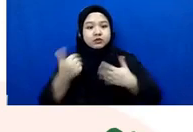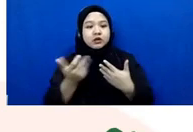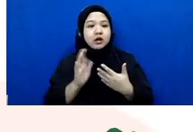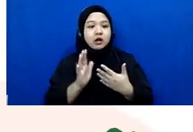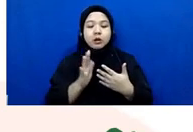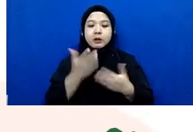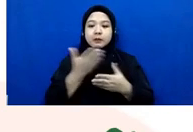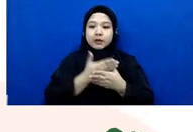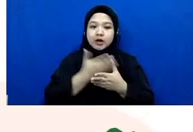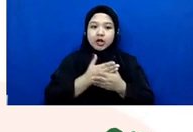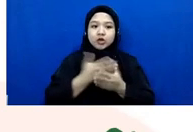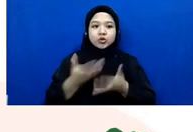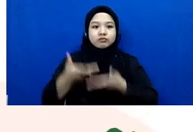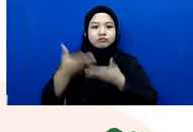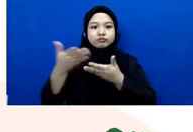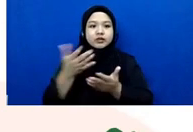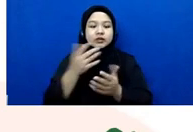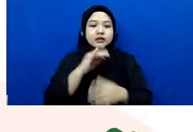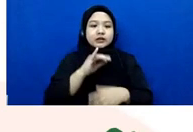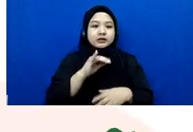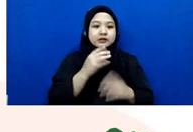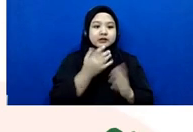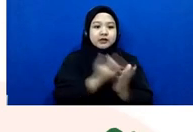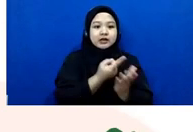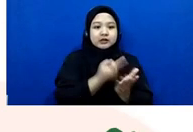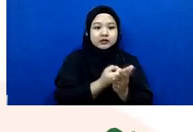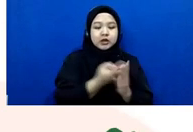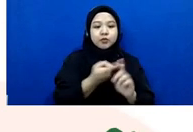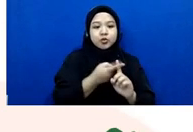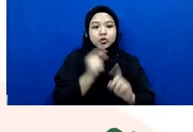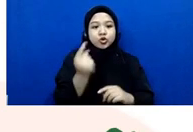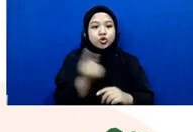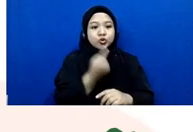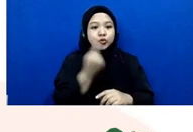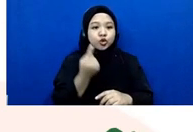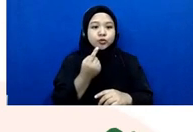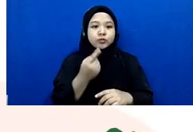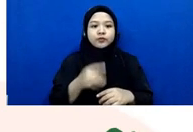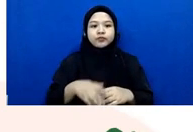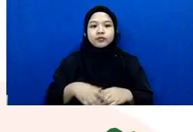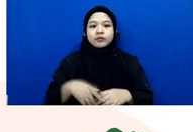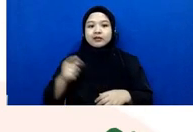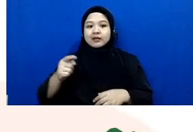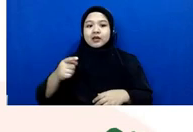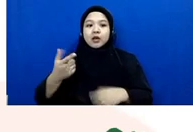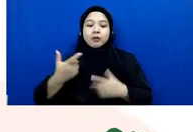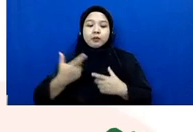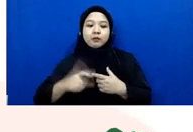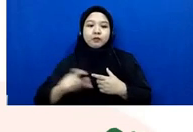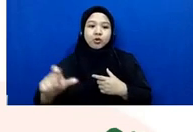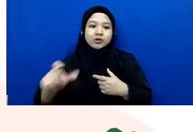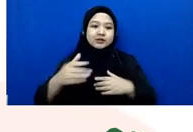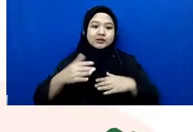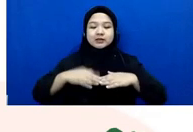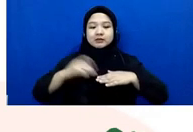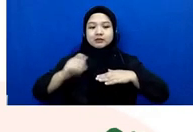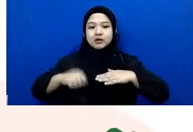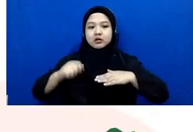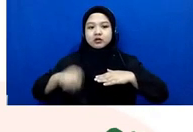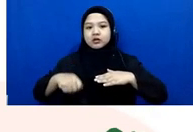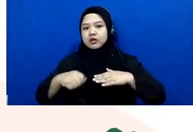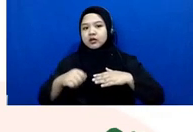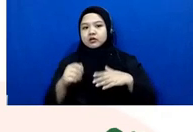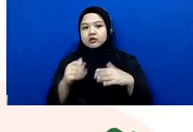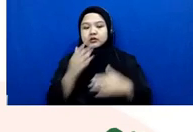dilimpahkan oleh jaksa penuntut umum terus ini yang kas proses peradilan yang layak bagi penyandang